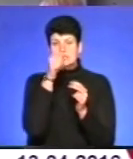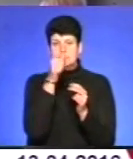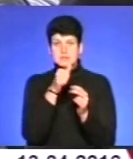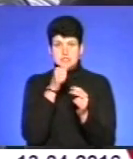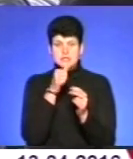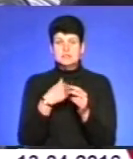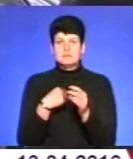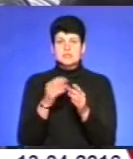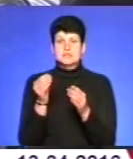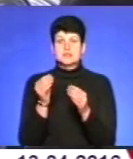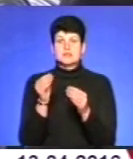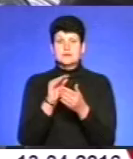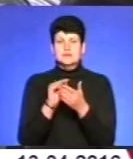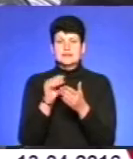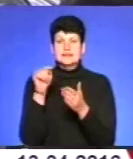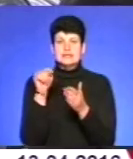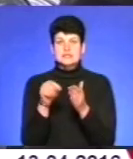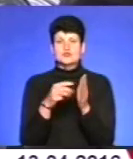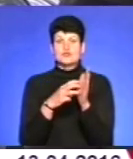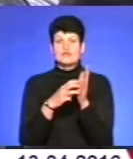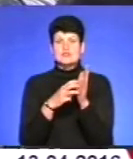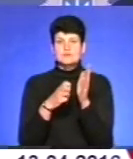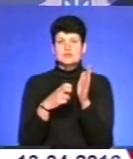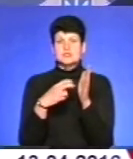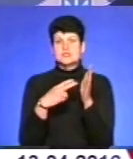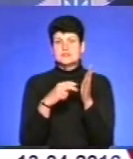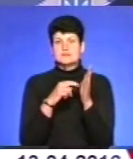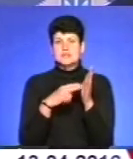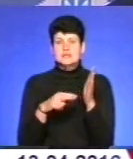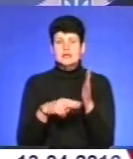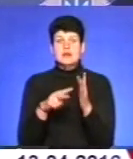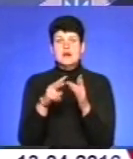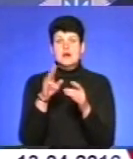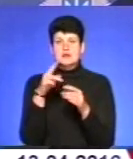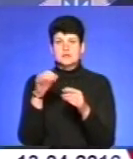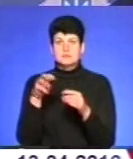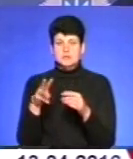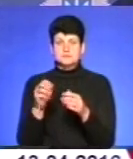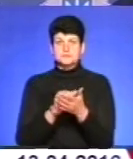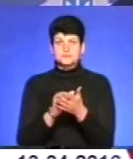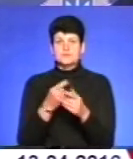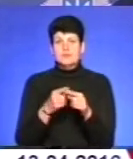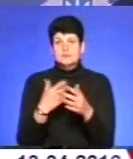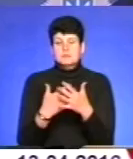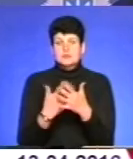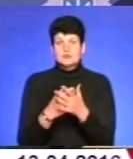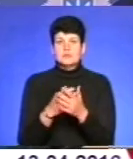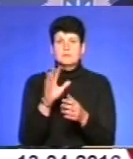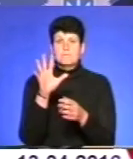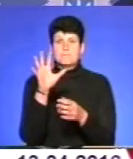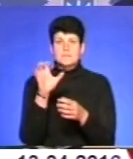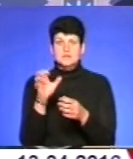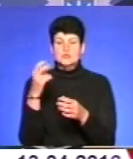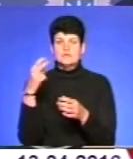1880 адмінматеріалів по порушеннях правил дорожнього руху. Це в середньому вийшло на 520 тисяч гривень,